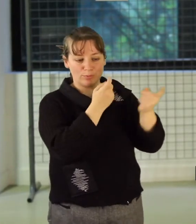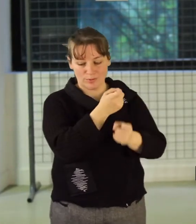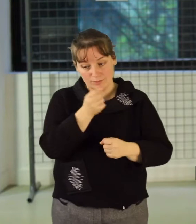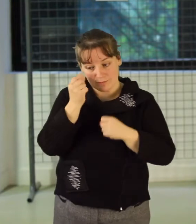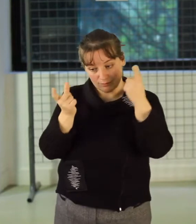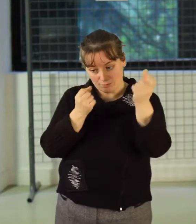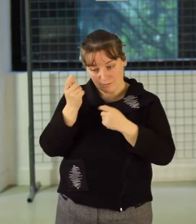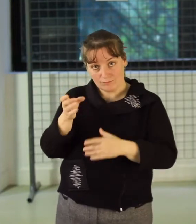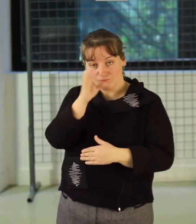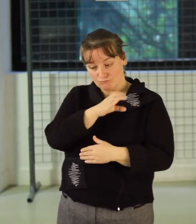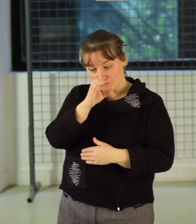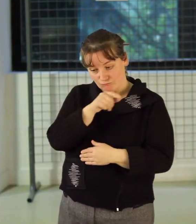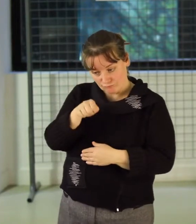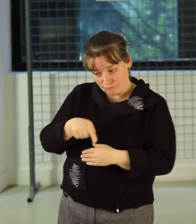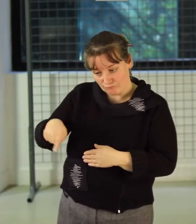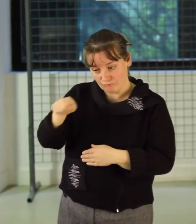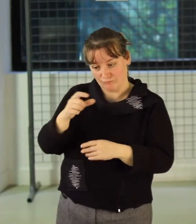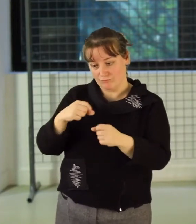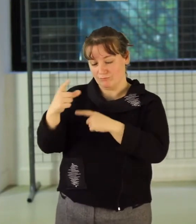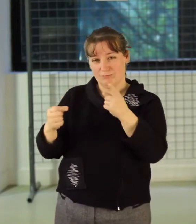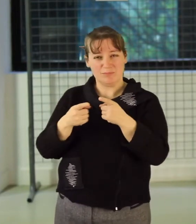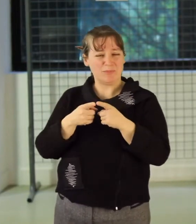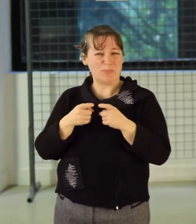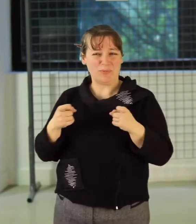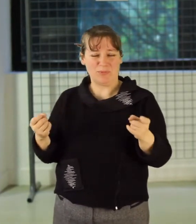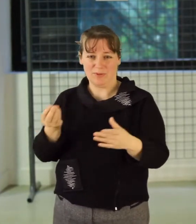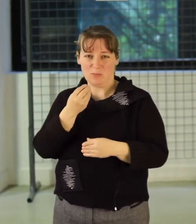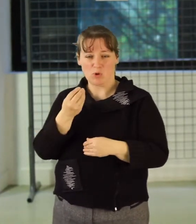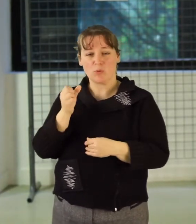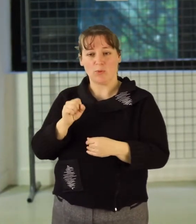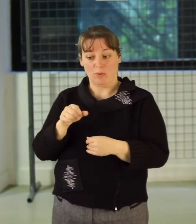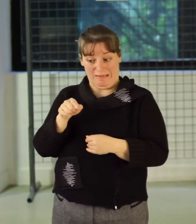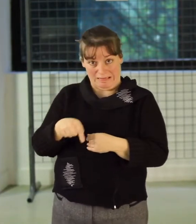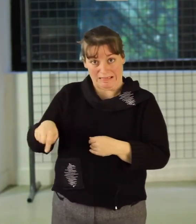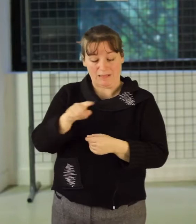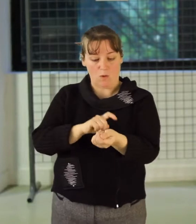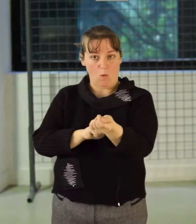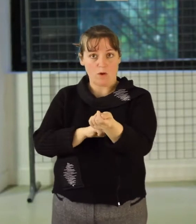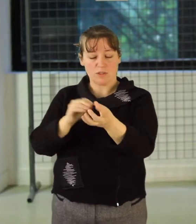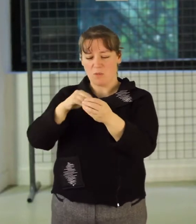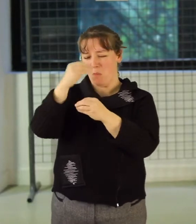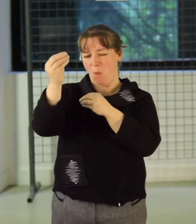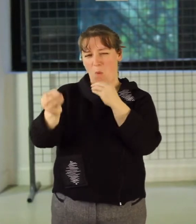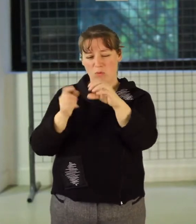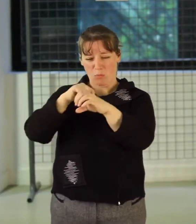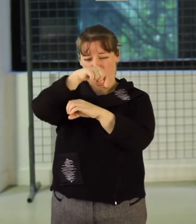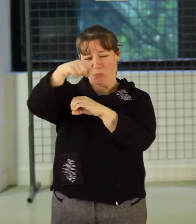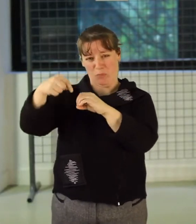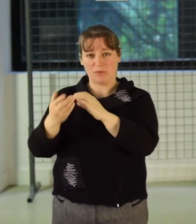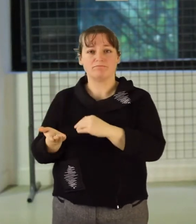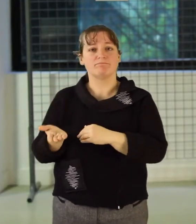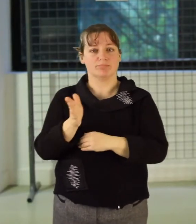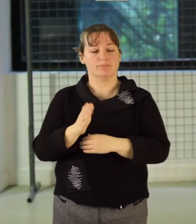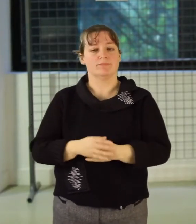potagère. Le visiteur qui vient au jardin du Muséum va pouvoir découvrir des plantes alimentaires venant du monde